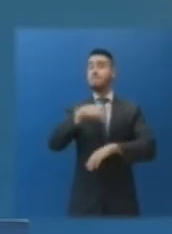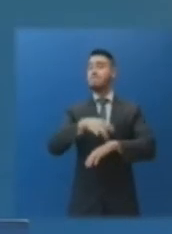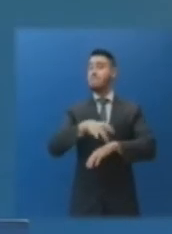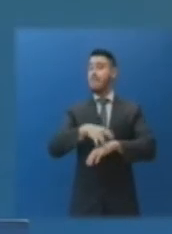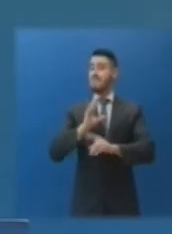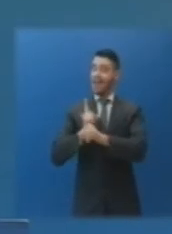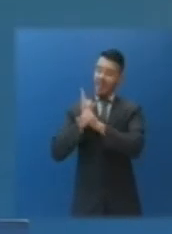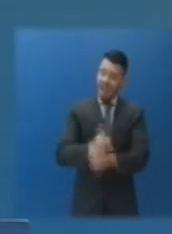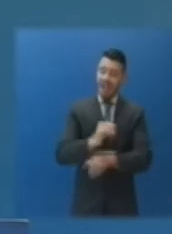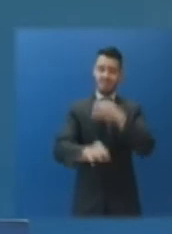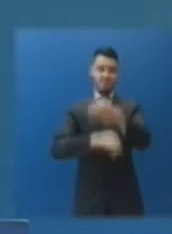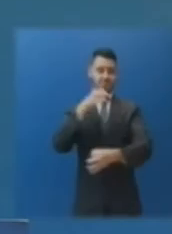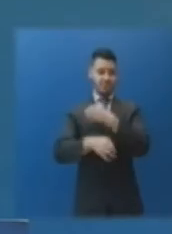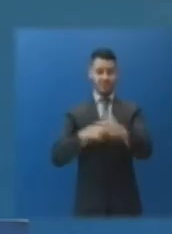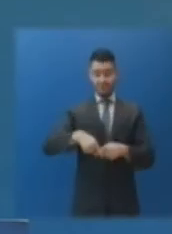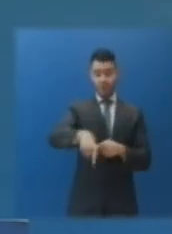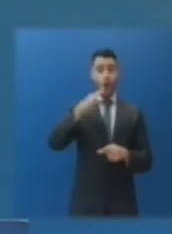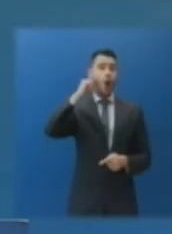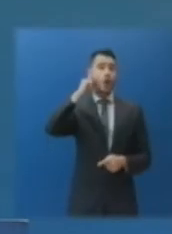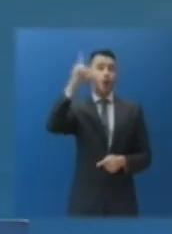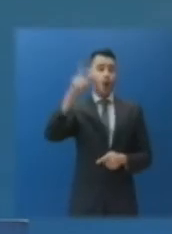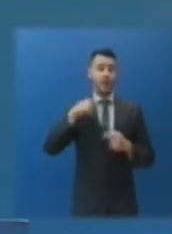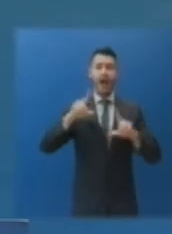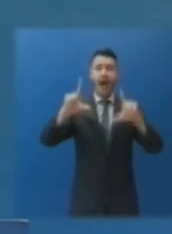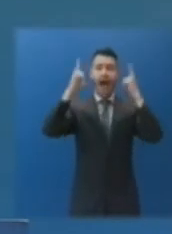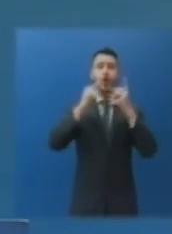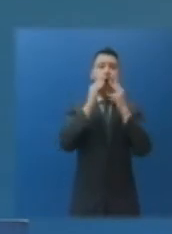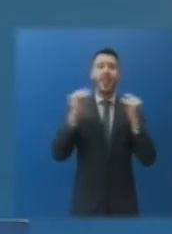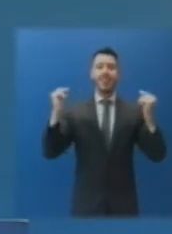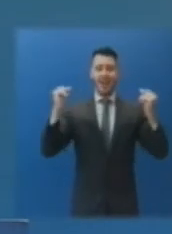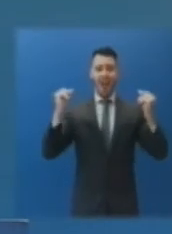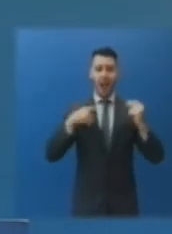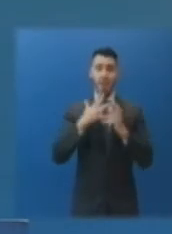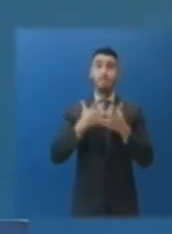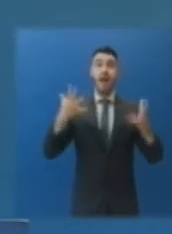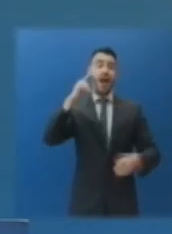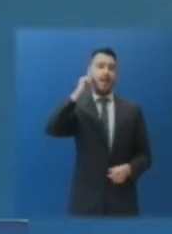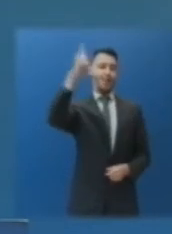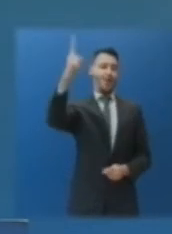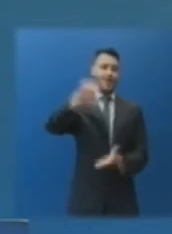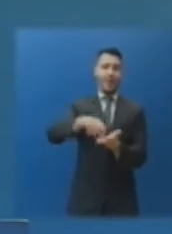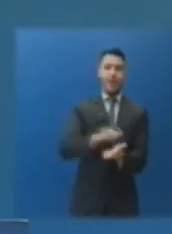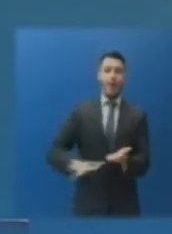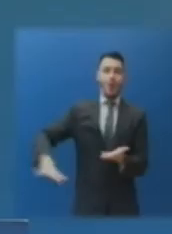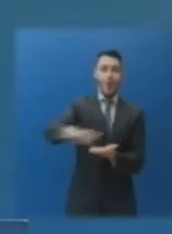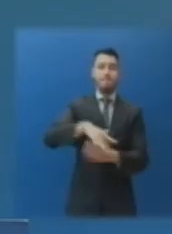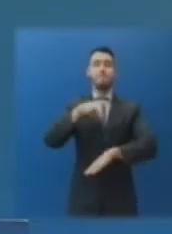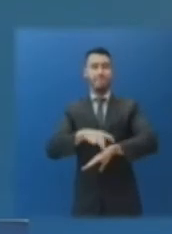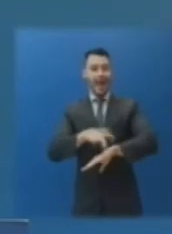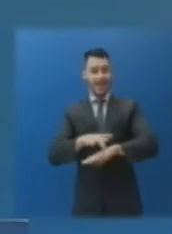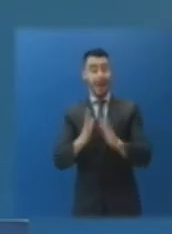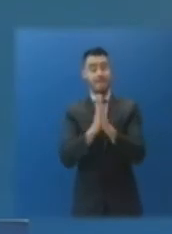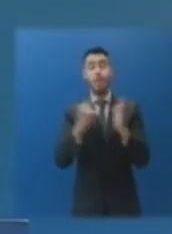Πάτρας, εν ώψη του Αγίου Ανδρέα, αυτής της μεγάλης γιορτής για την πόλη, εφιστούμε την προσοχή σε όλους